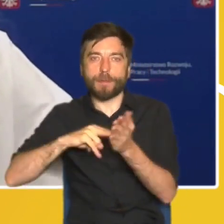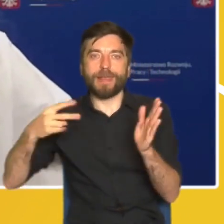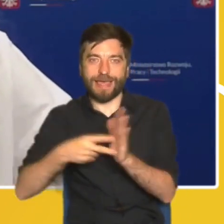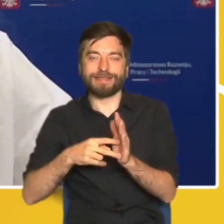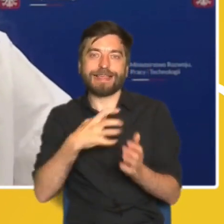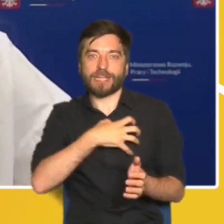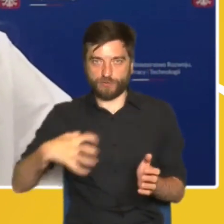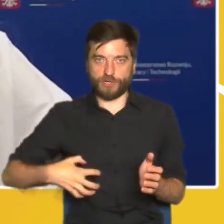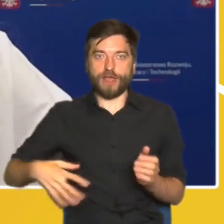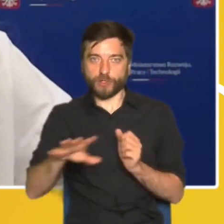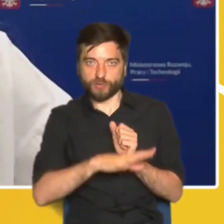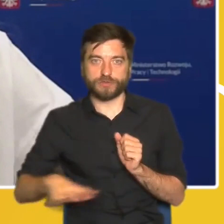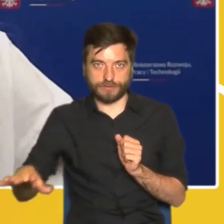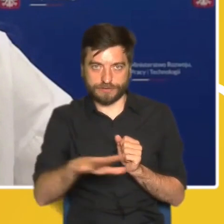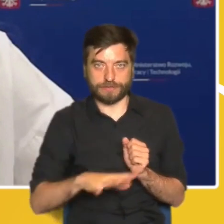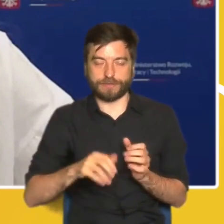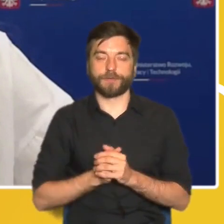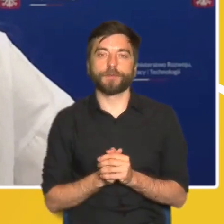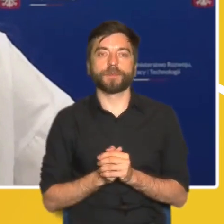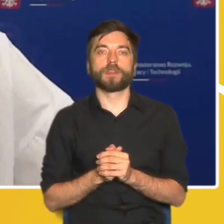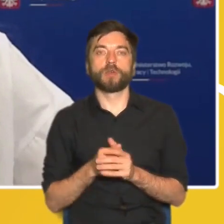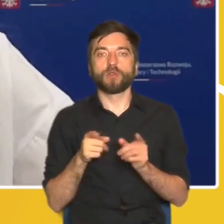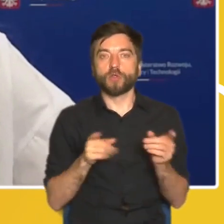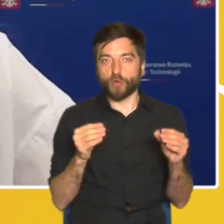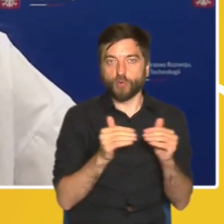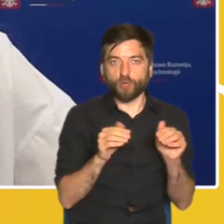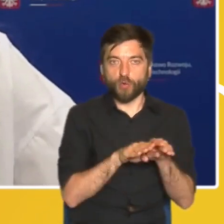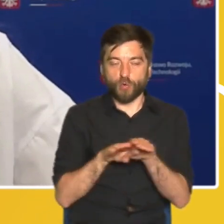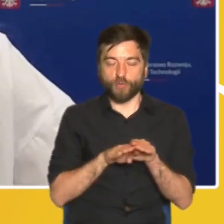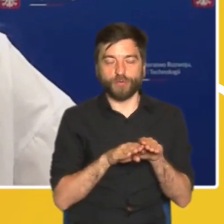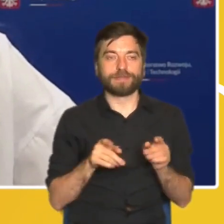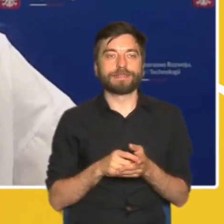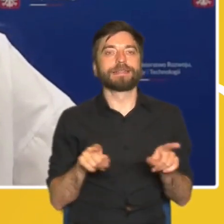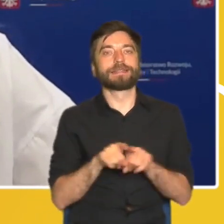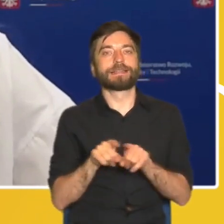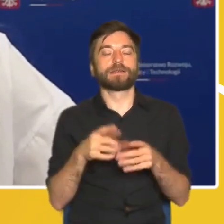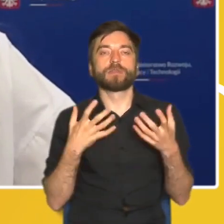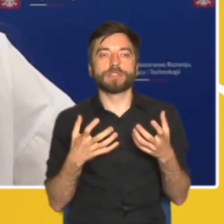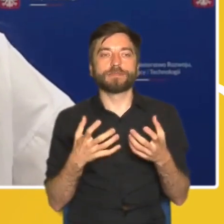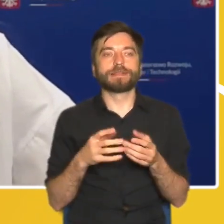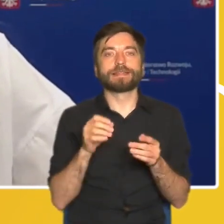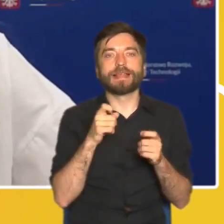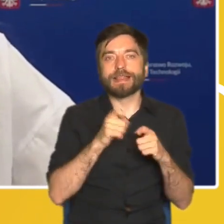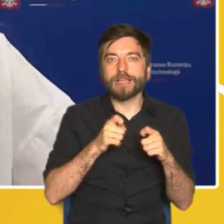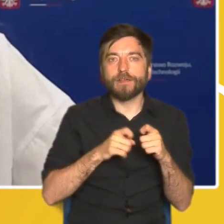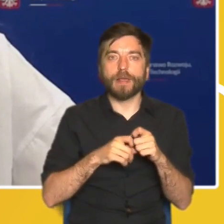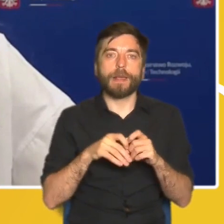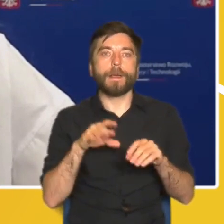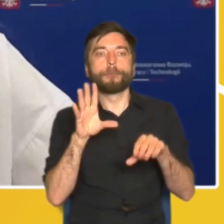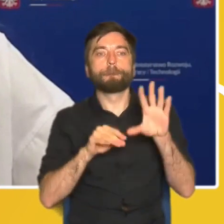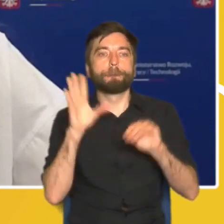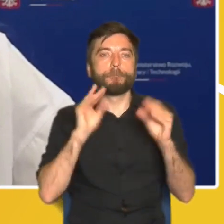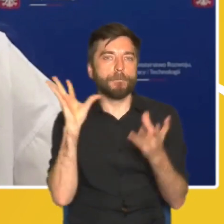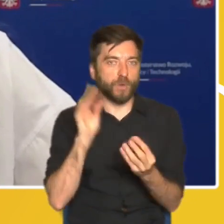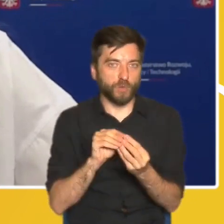przestrzennego. Chcemy doprecyzować sposób sporządzania bilansu zapotrzebowania na nowe tereny